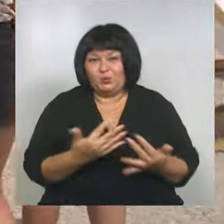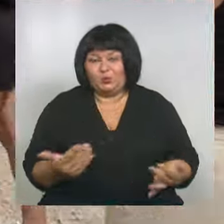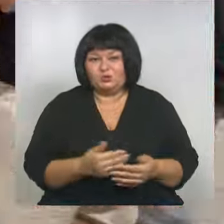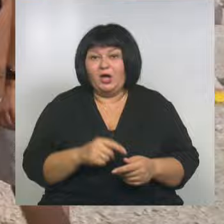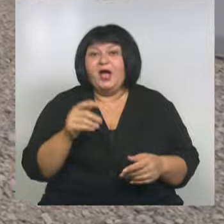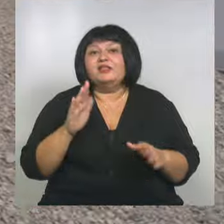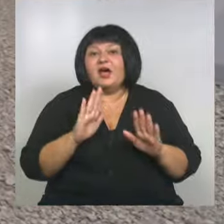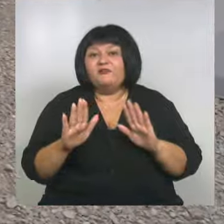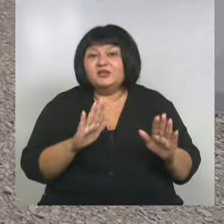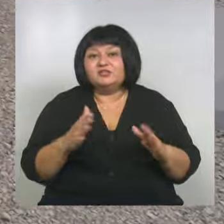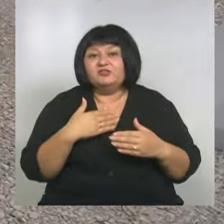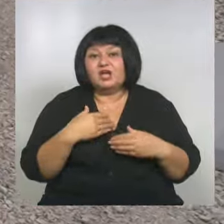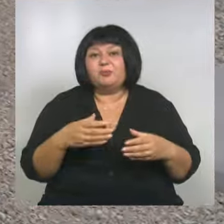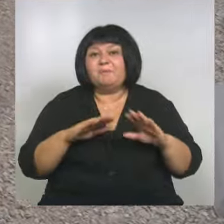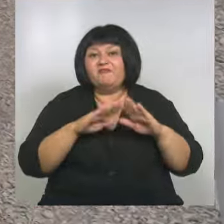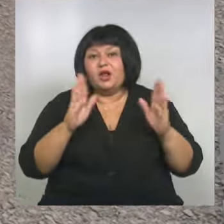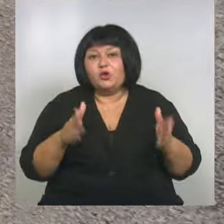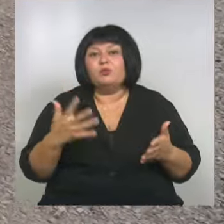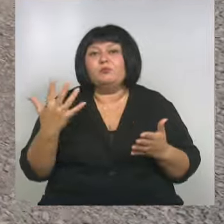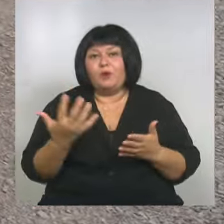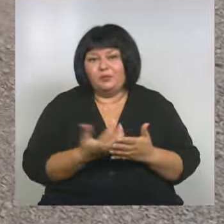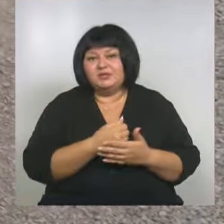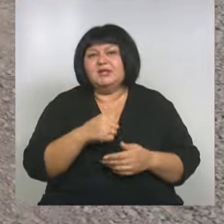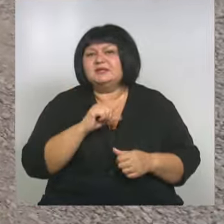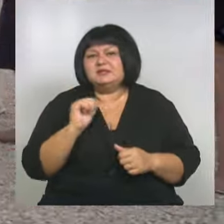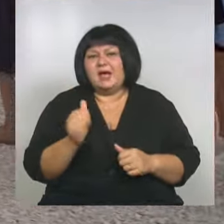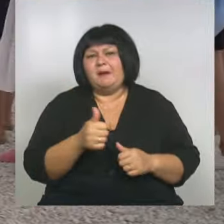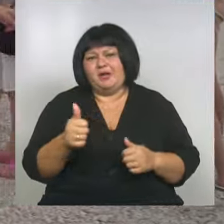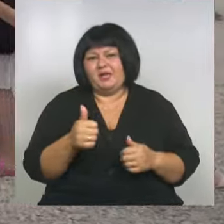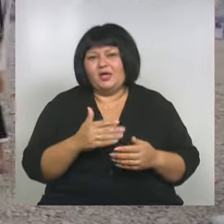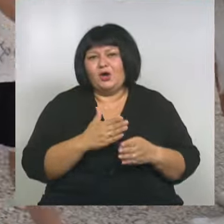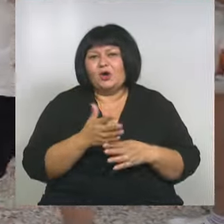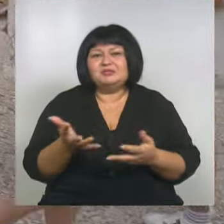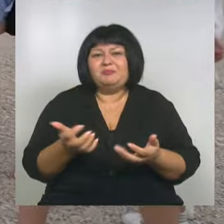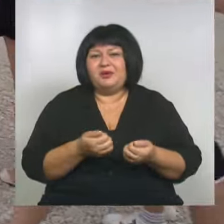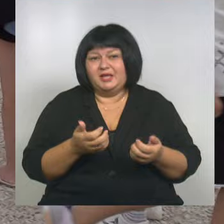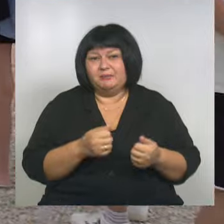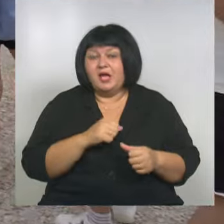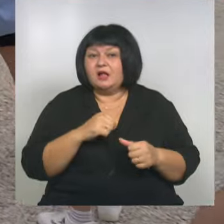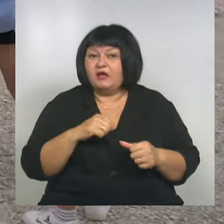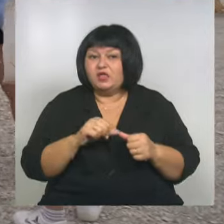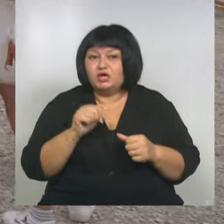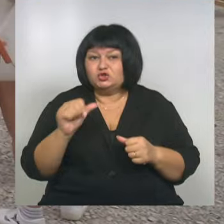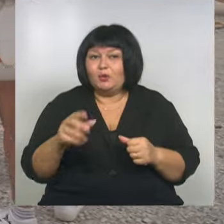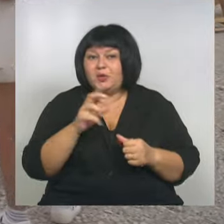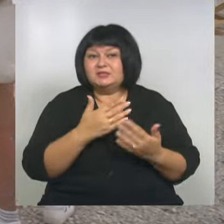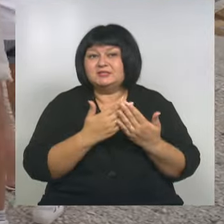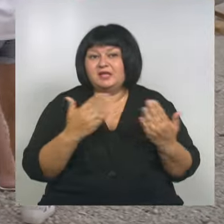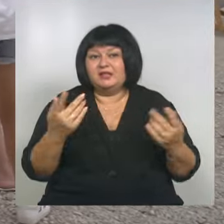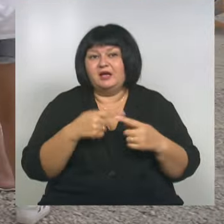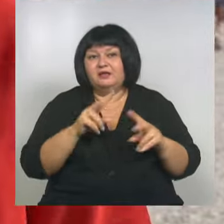На выставке наш павильон заслуженно победил в номинации «Самый гостеприимный». Ну а главной особенностью белгородского стенда стали